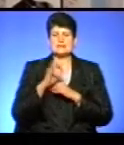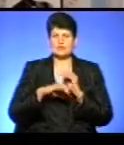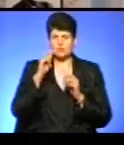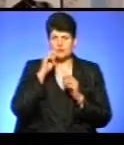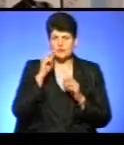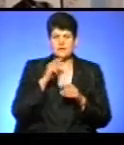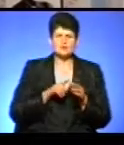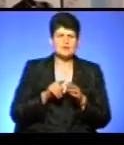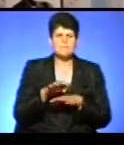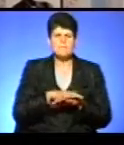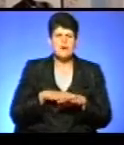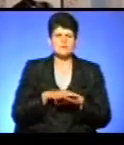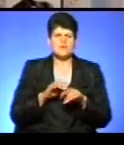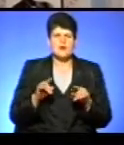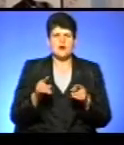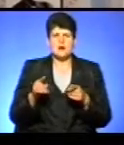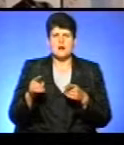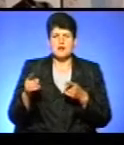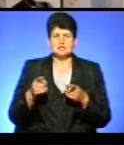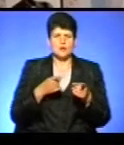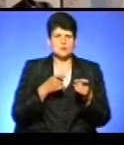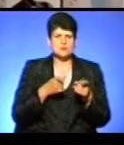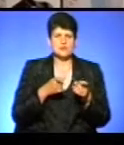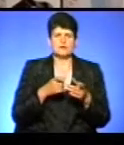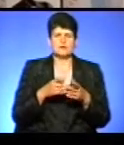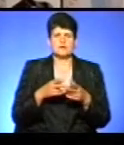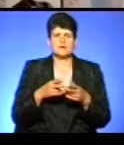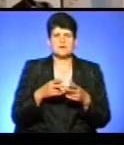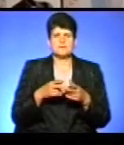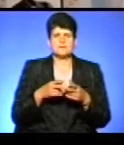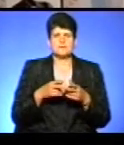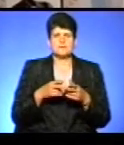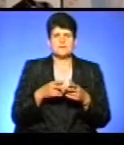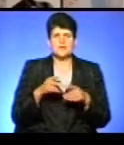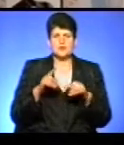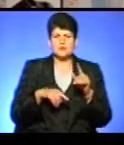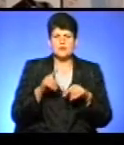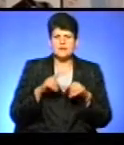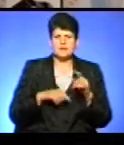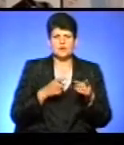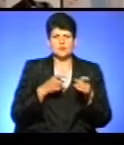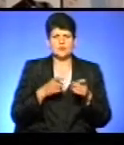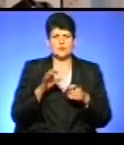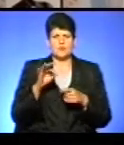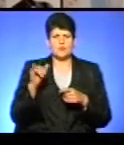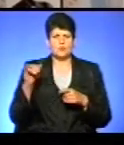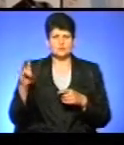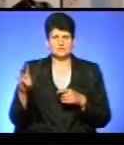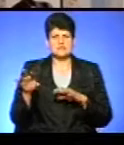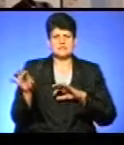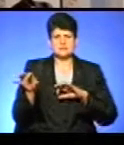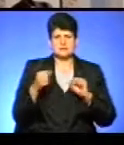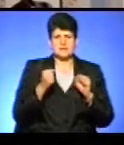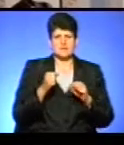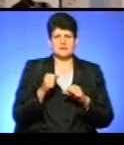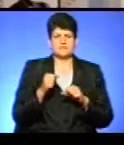почалися масові арешти. Теж розстрілювали, арештували родини оунивців, вивозили на